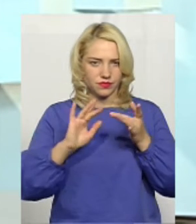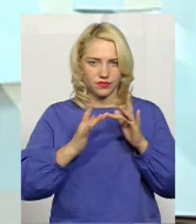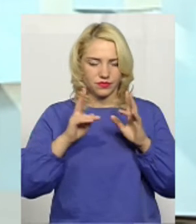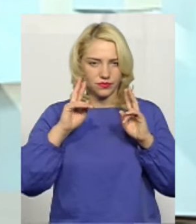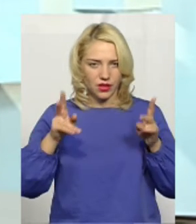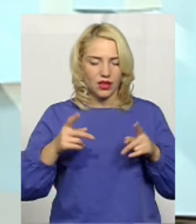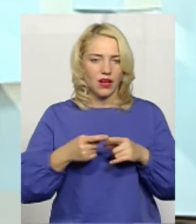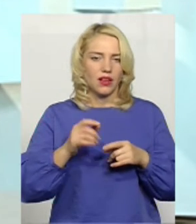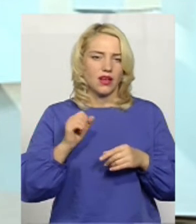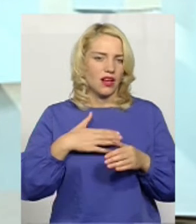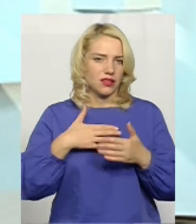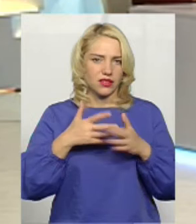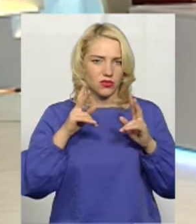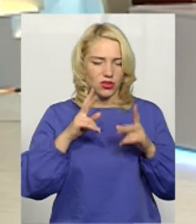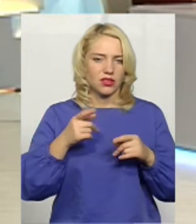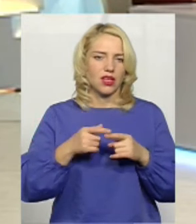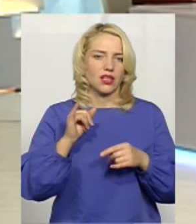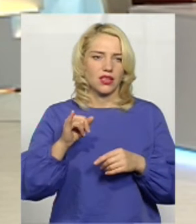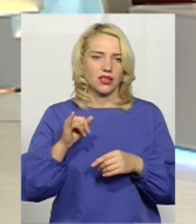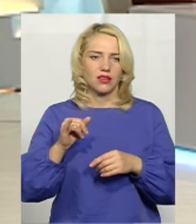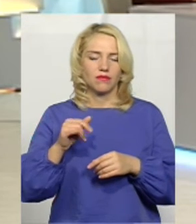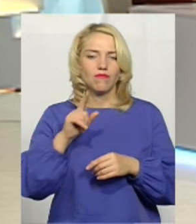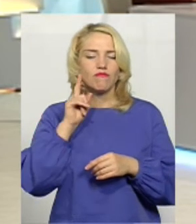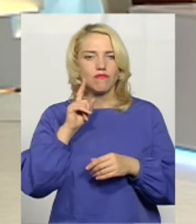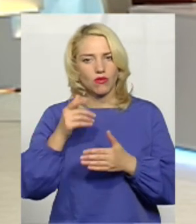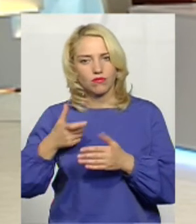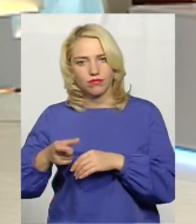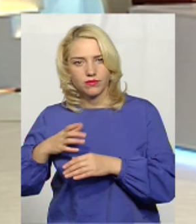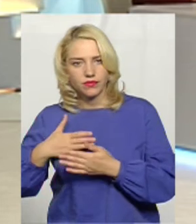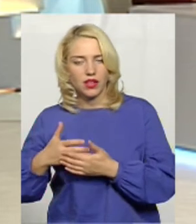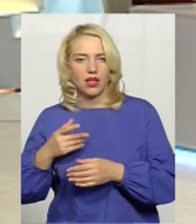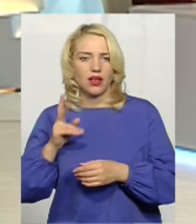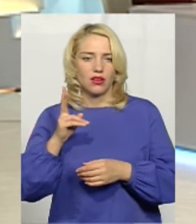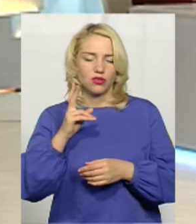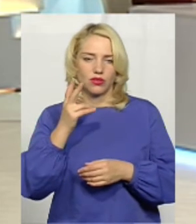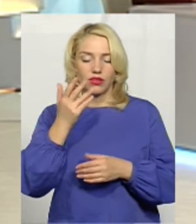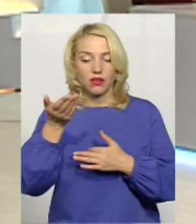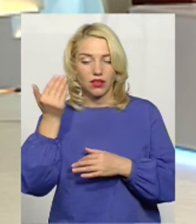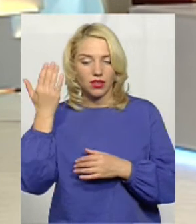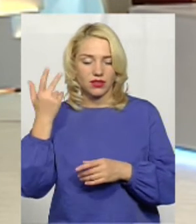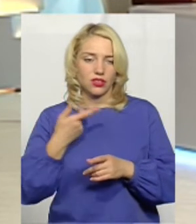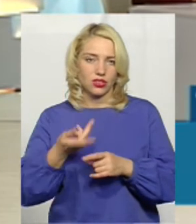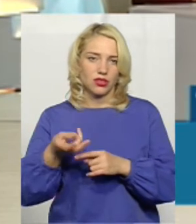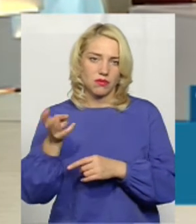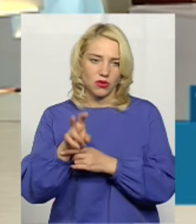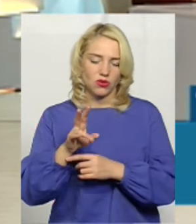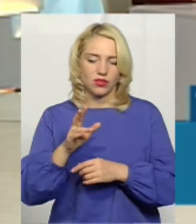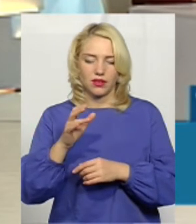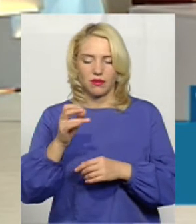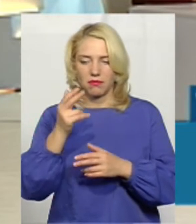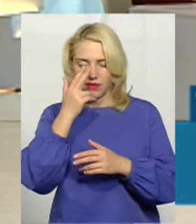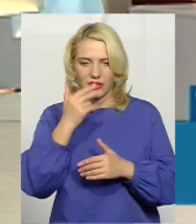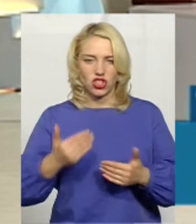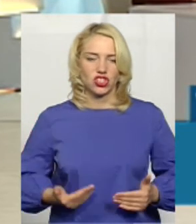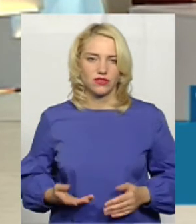не так активно, як молодь. І буває так, що по тому, по тій звичці, якщо раніше приходили і займали живу чергу наші люди,